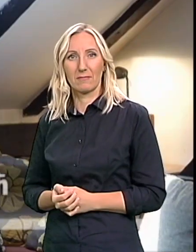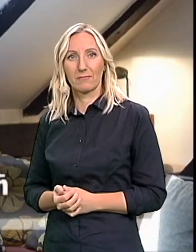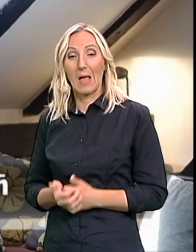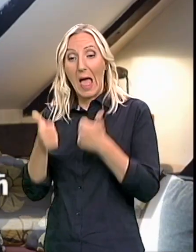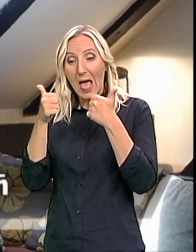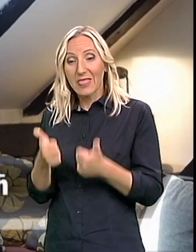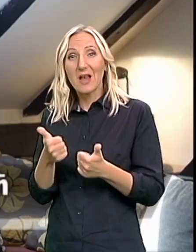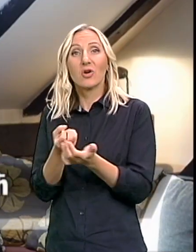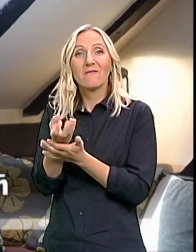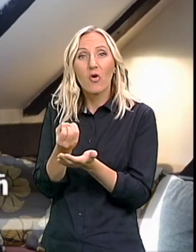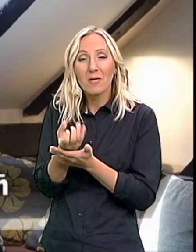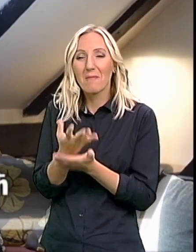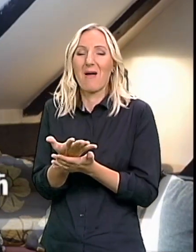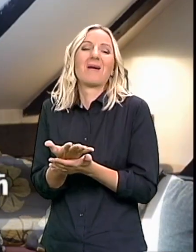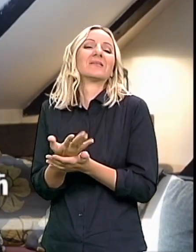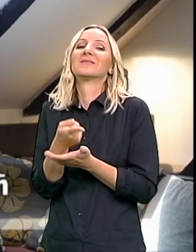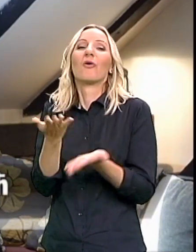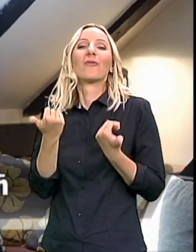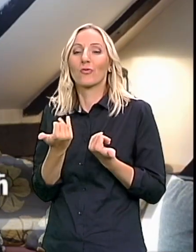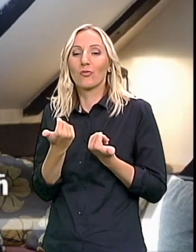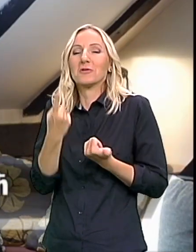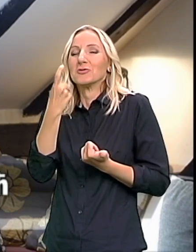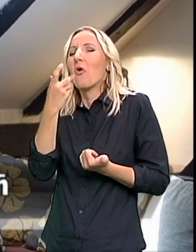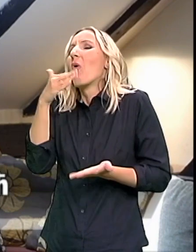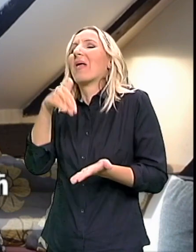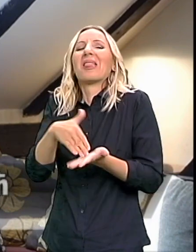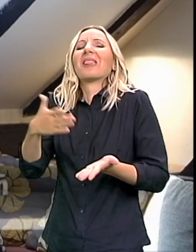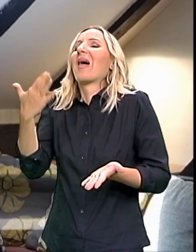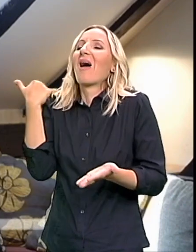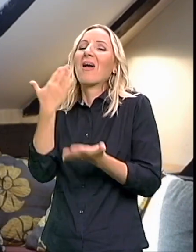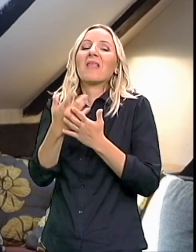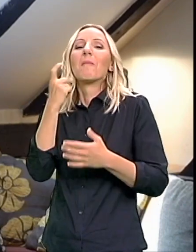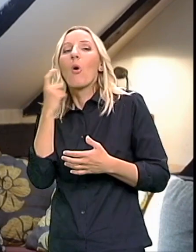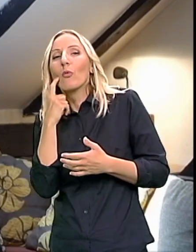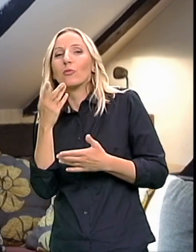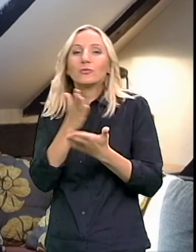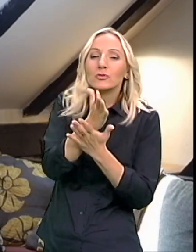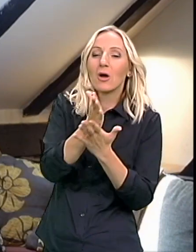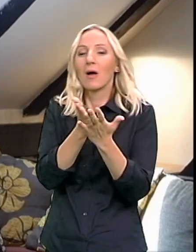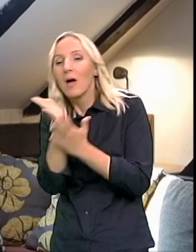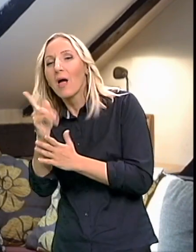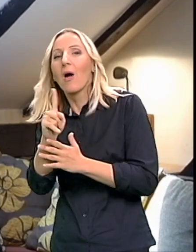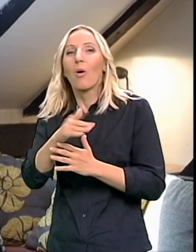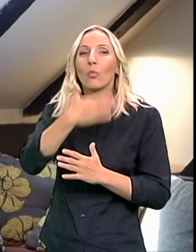Hiljada i stotina hiljada možda Pokušaja, uspeha, neuspeha Sada to je verovatno